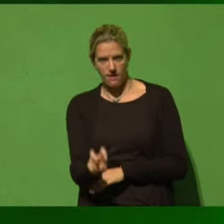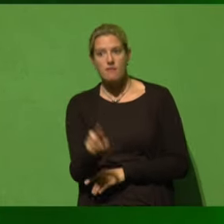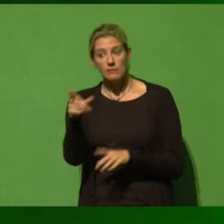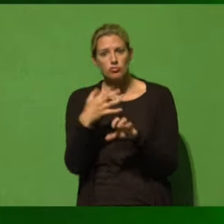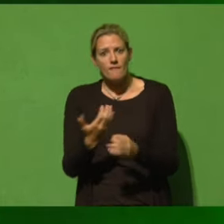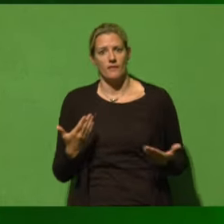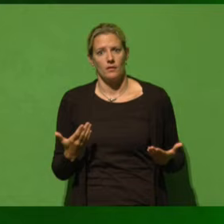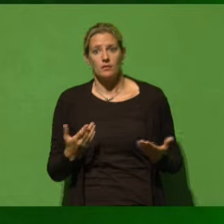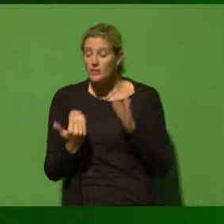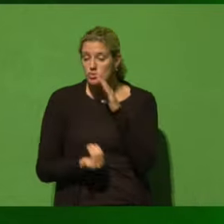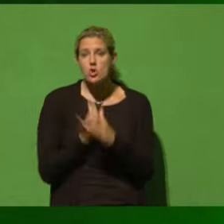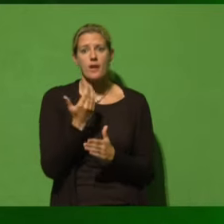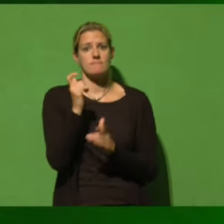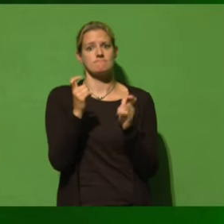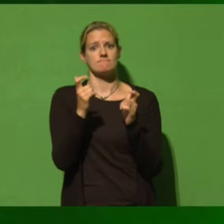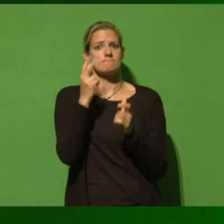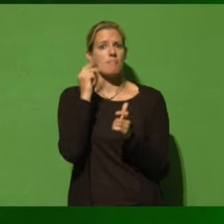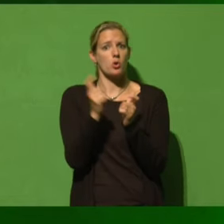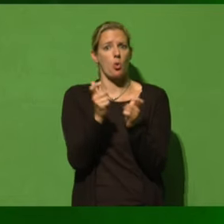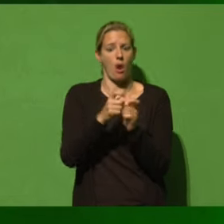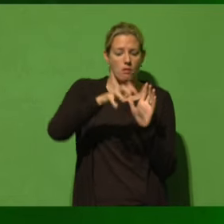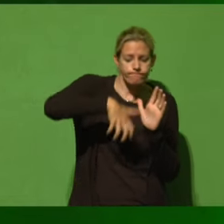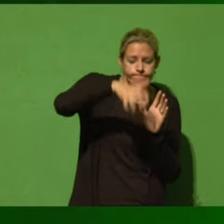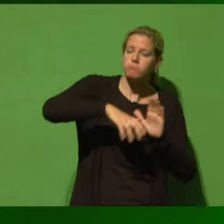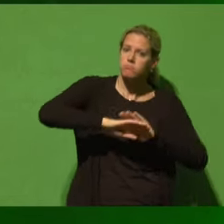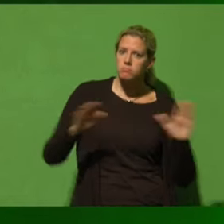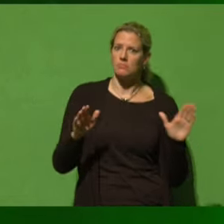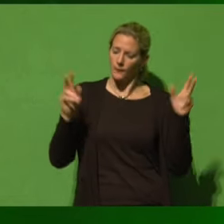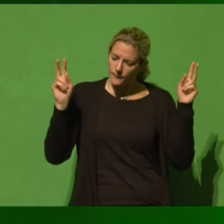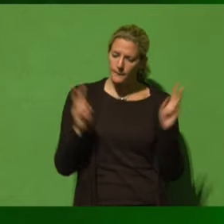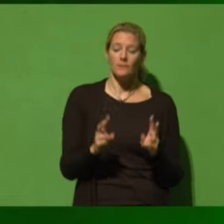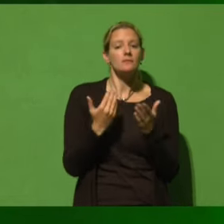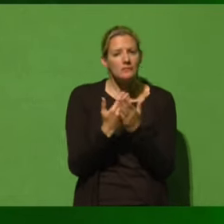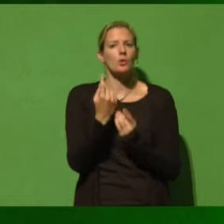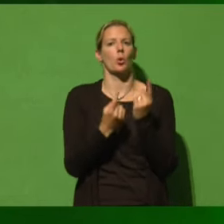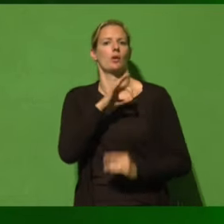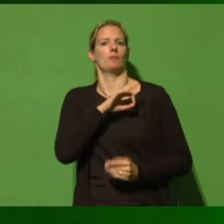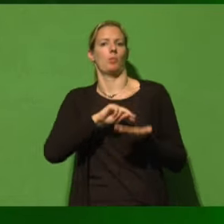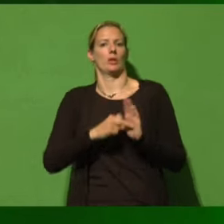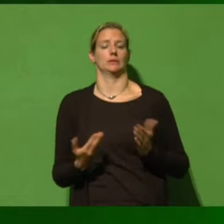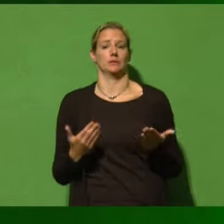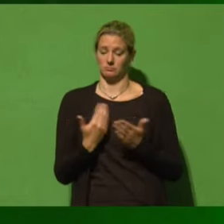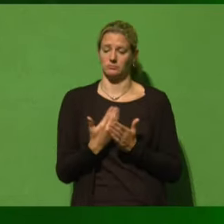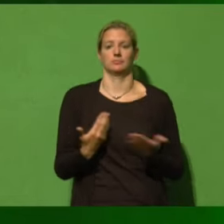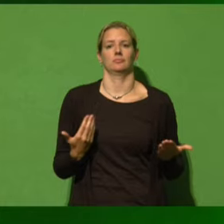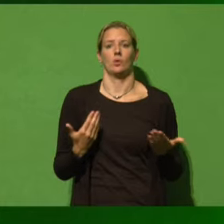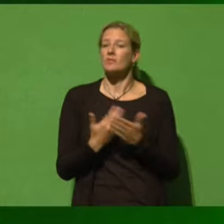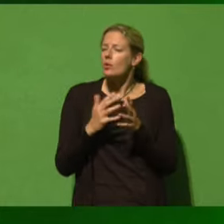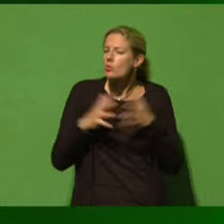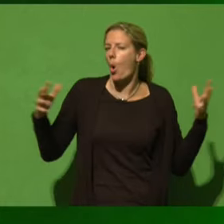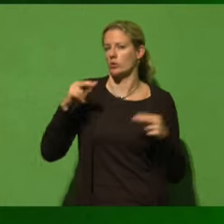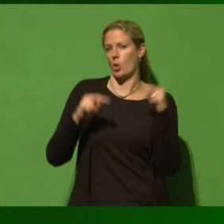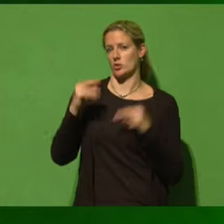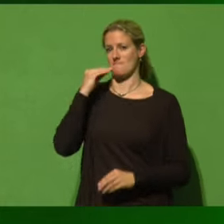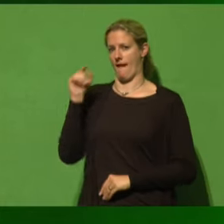Braunkohleabbaugebiet gibt, sondern ein bestehendes Braunkohleabbaugebiet zurückzubauen. Das ist grüne Politik. Und das ist der ganz große Unterschied zu Frau Merkel.